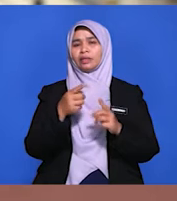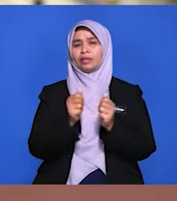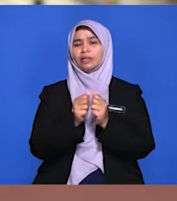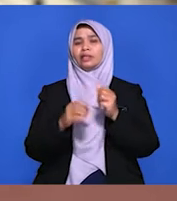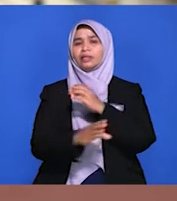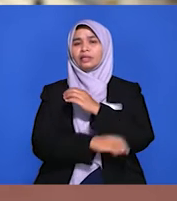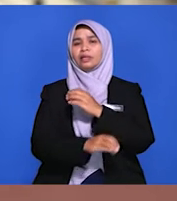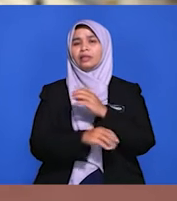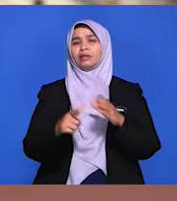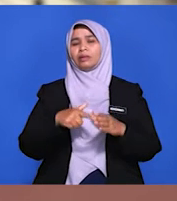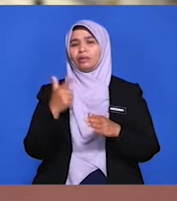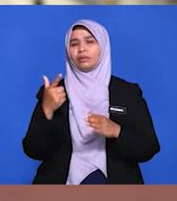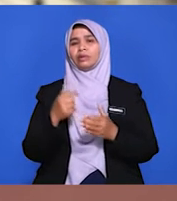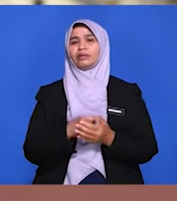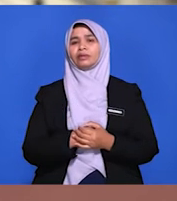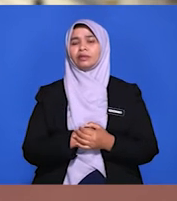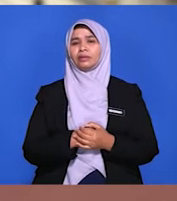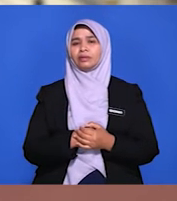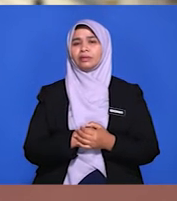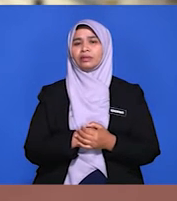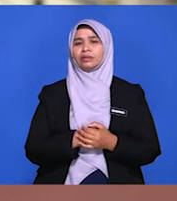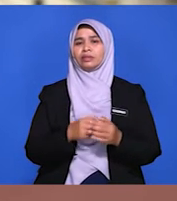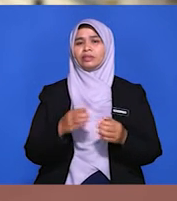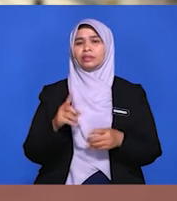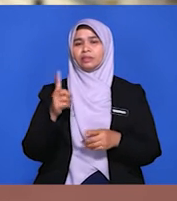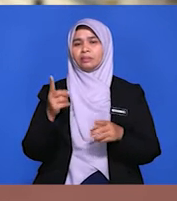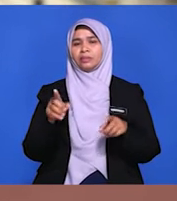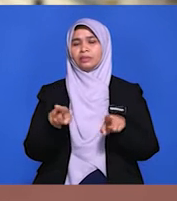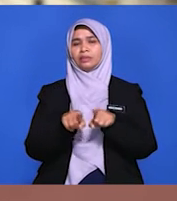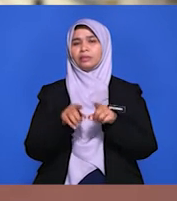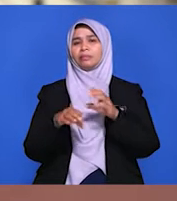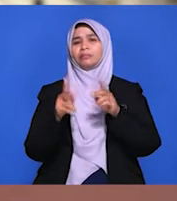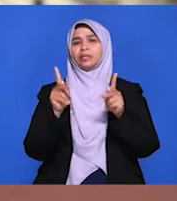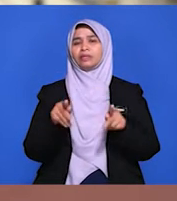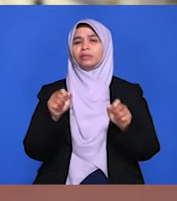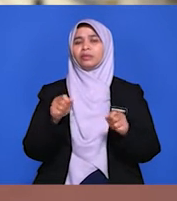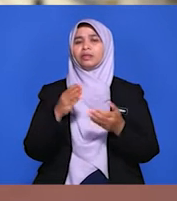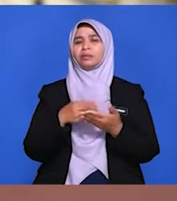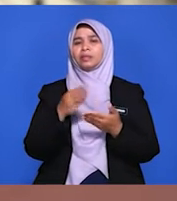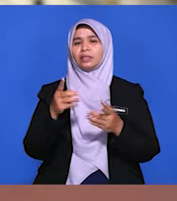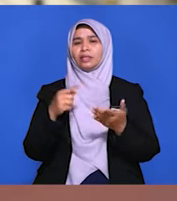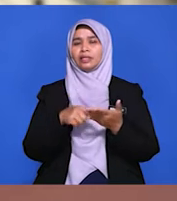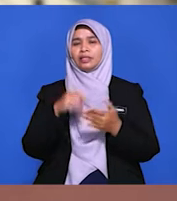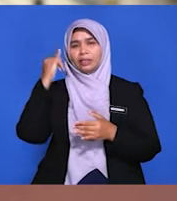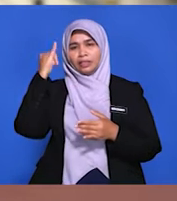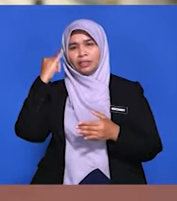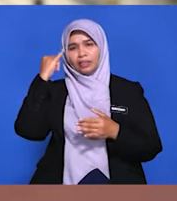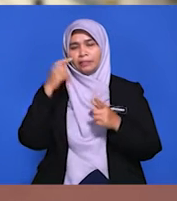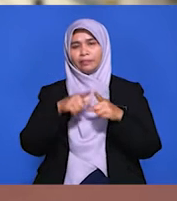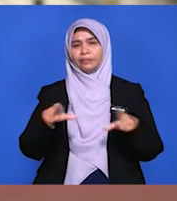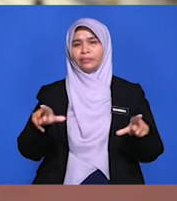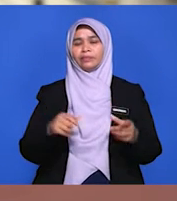asing boleh masuk ke Malaysia. Jadi, demikianlah pelajar boleh juga mengemukakan idea-idea lain tapi syaratnya mesti